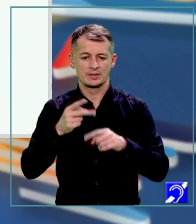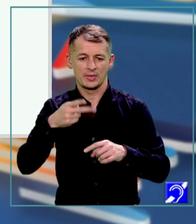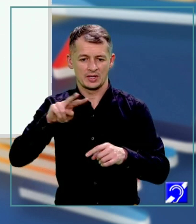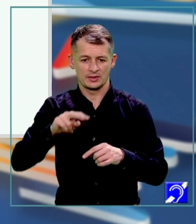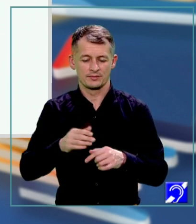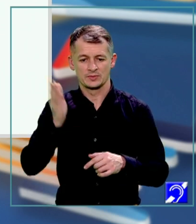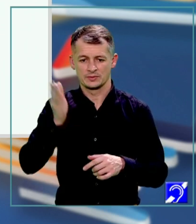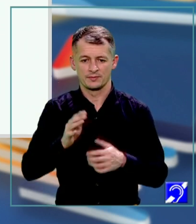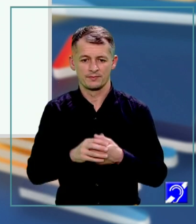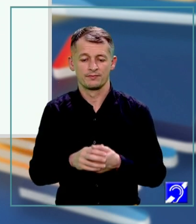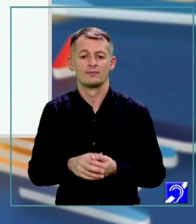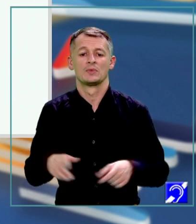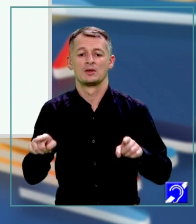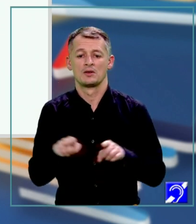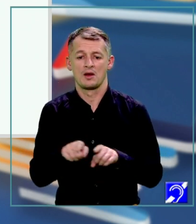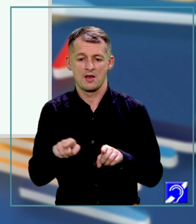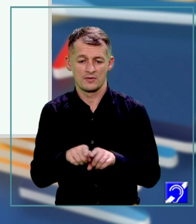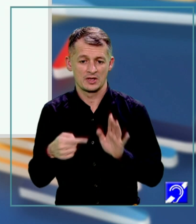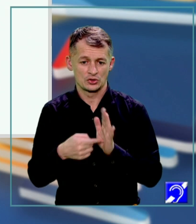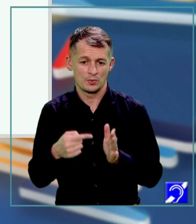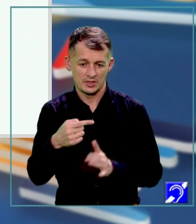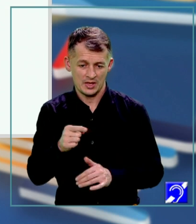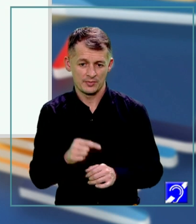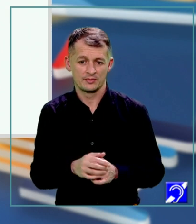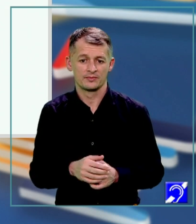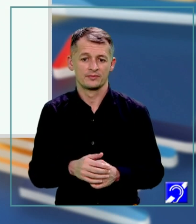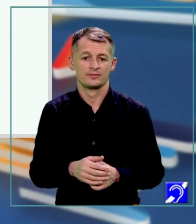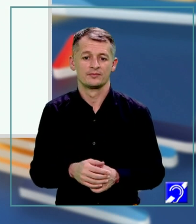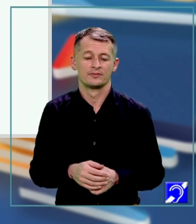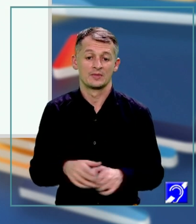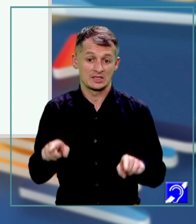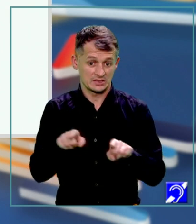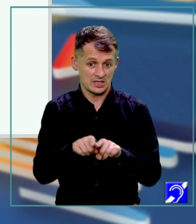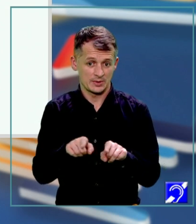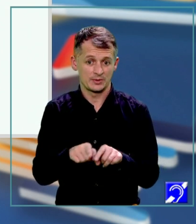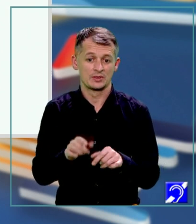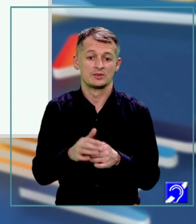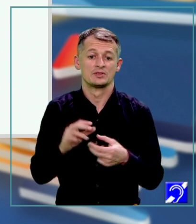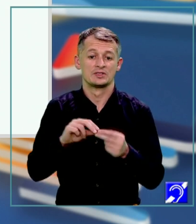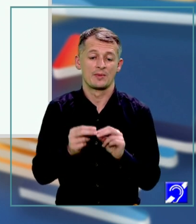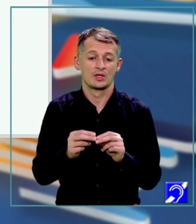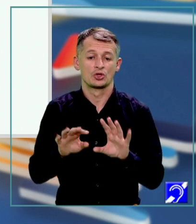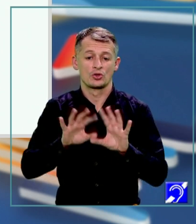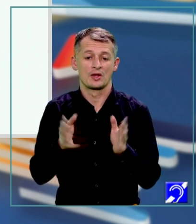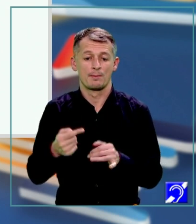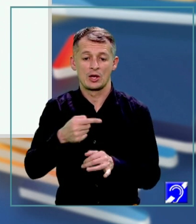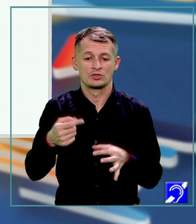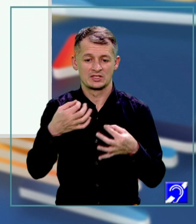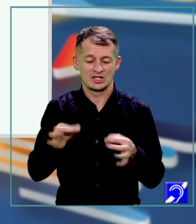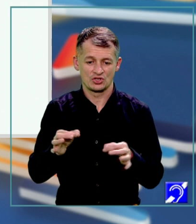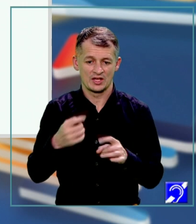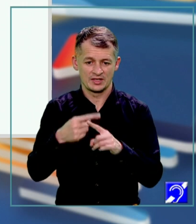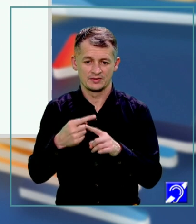Termenii asemenea sunt, îi subliniez, minus 12x plus 2x care înseamnă minus 10x,